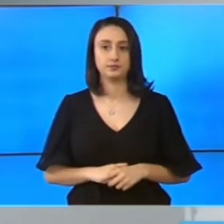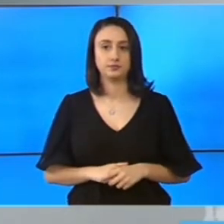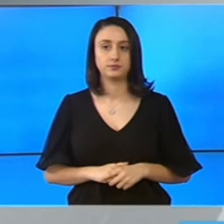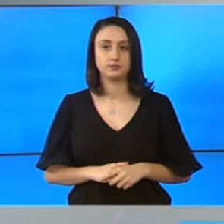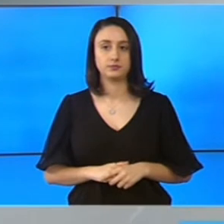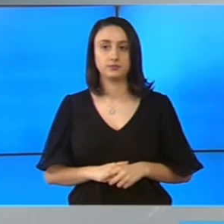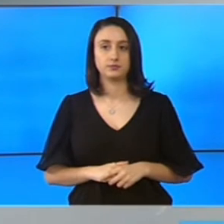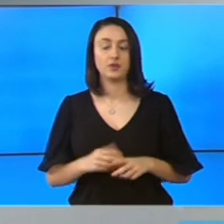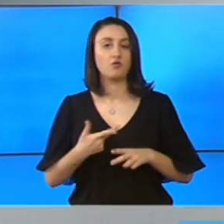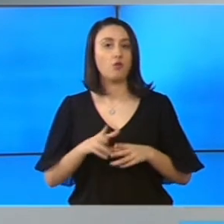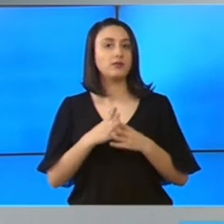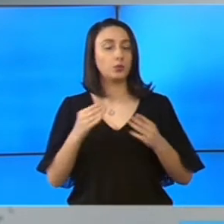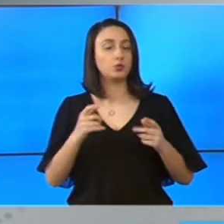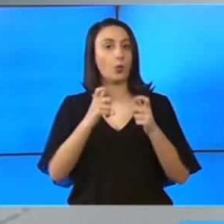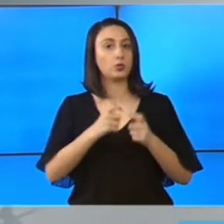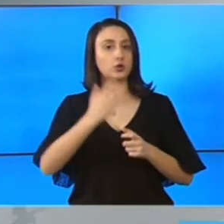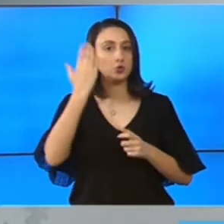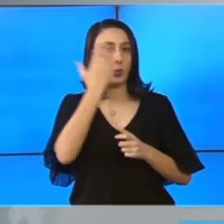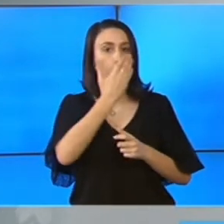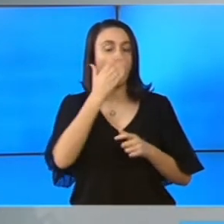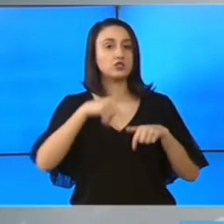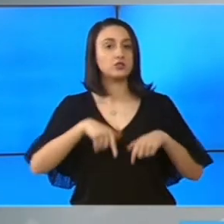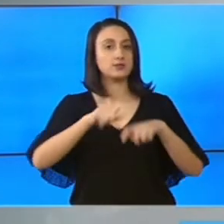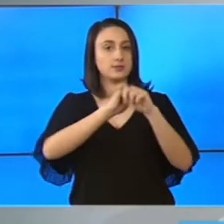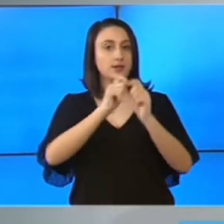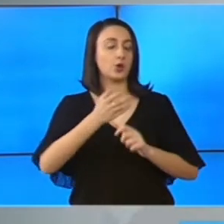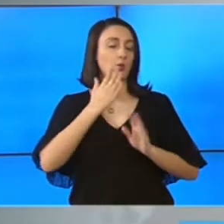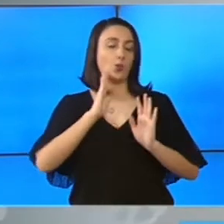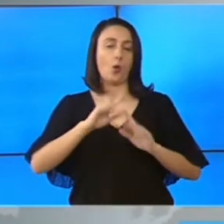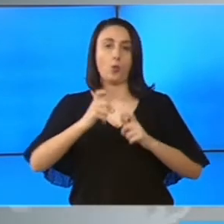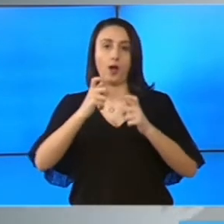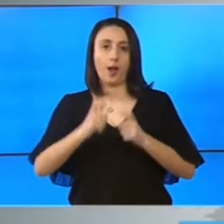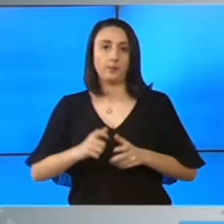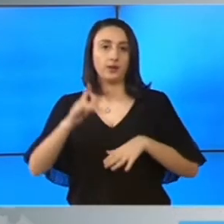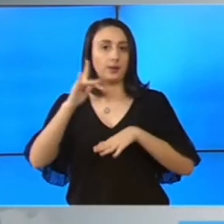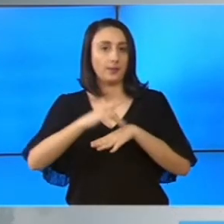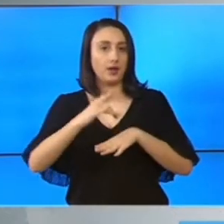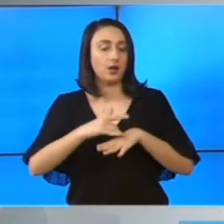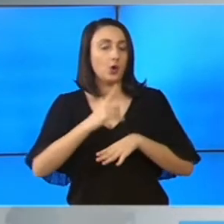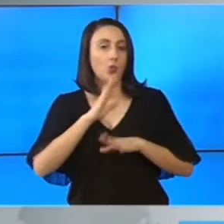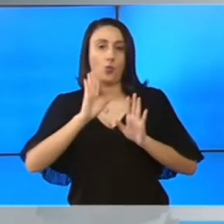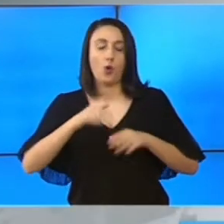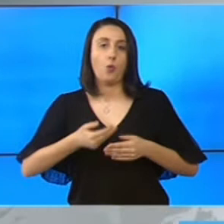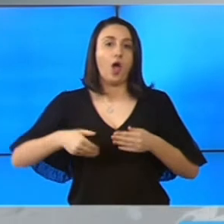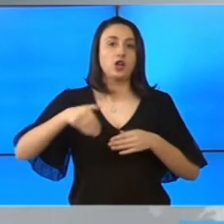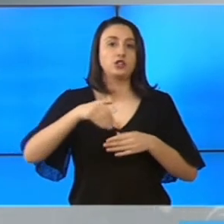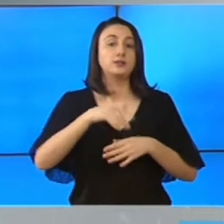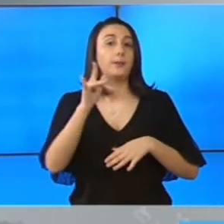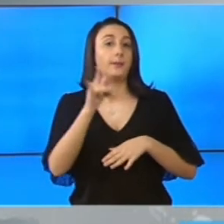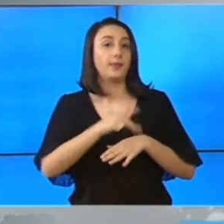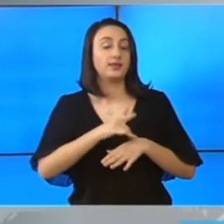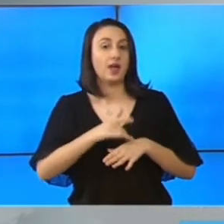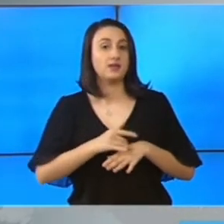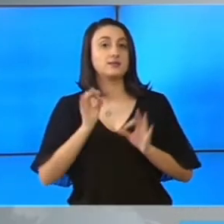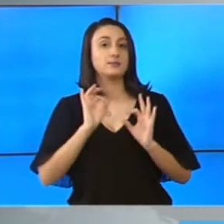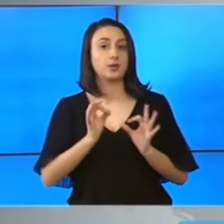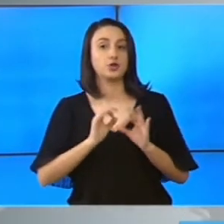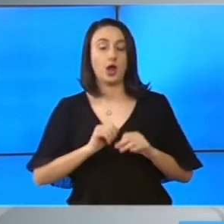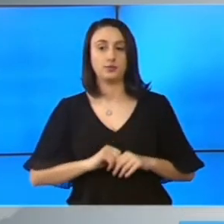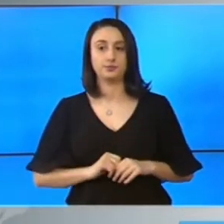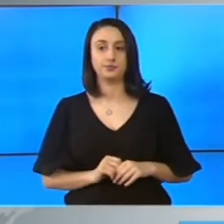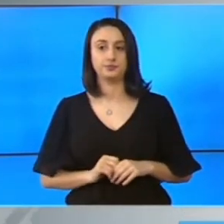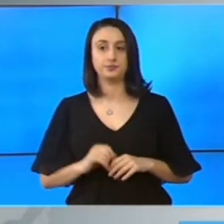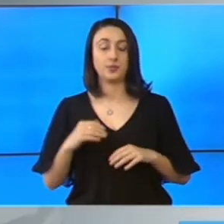Foarte multe unități școlare din această țară nu au cabinet medical, nu au personal medical de specialitate